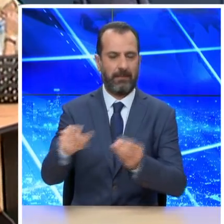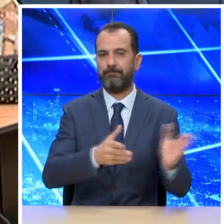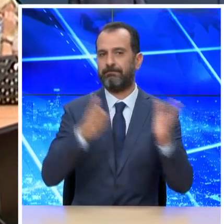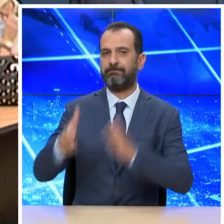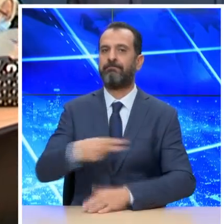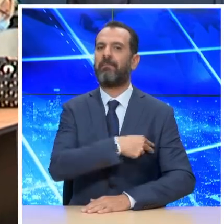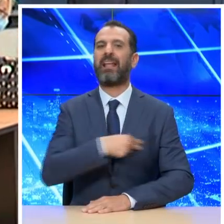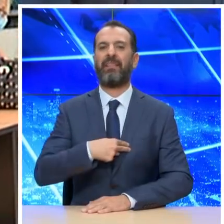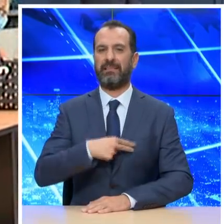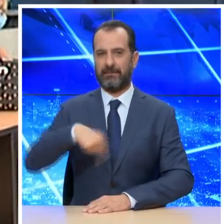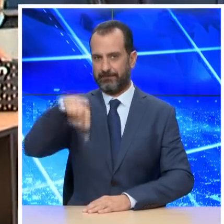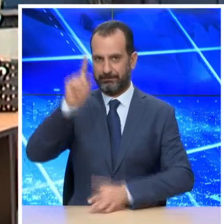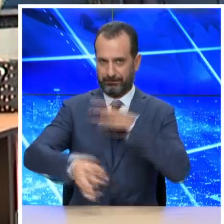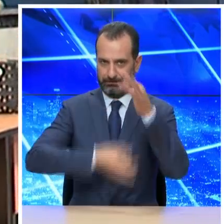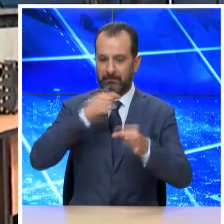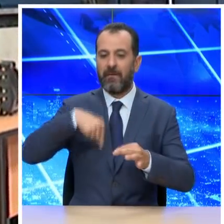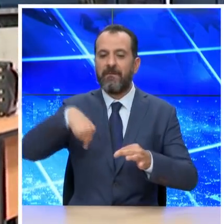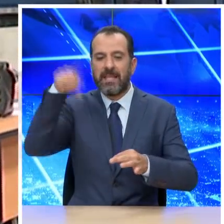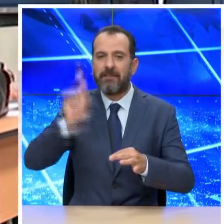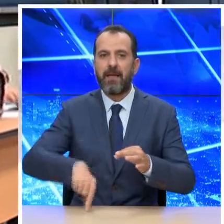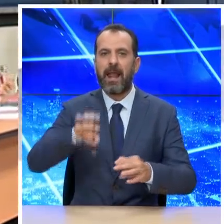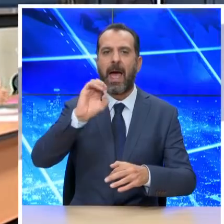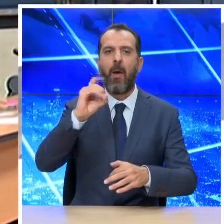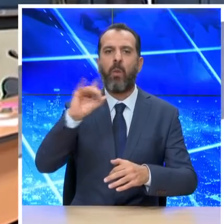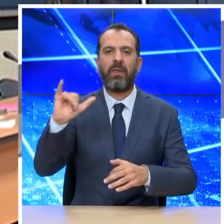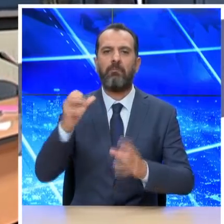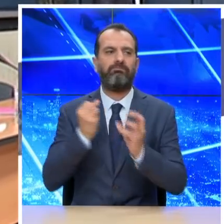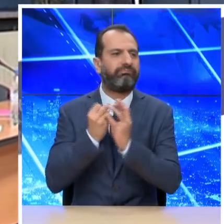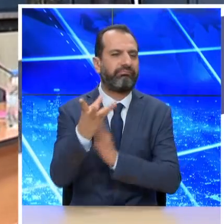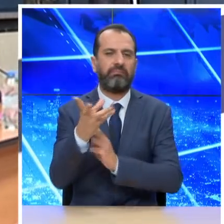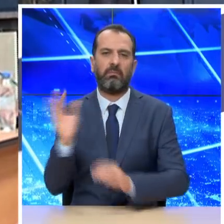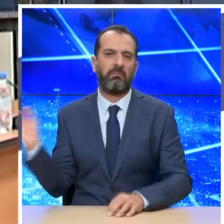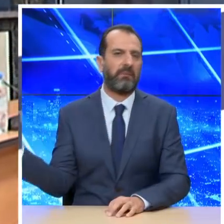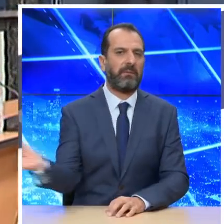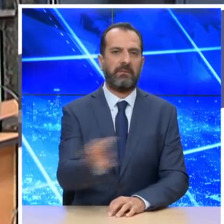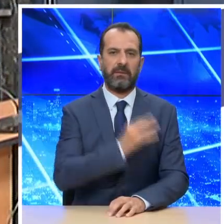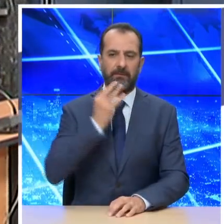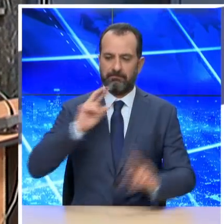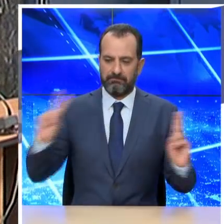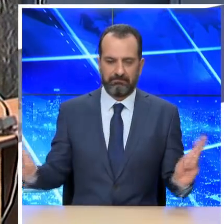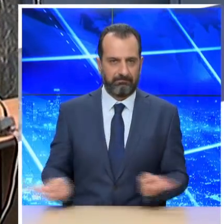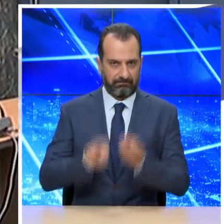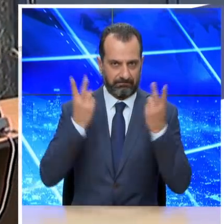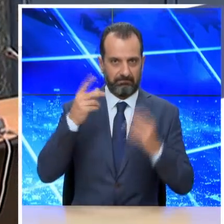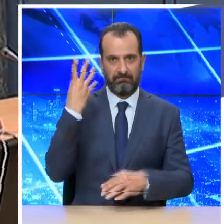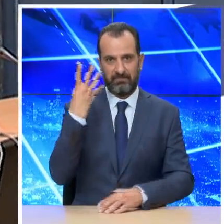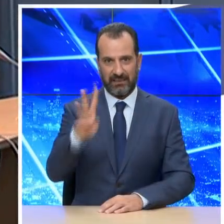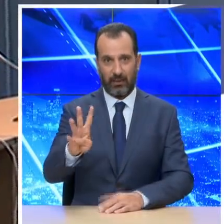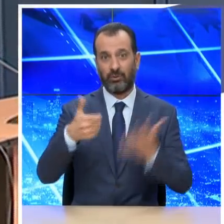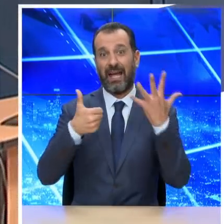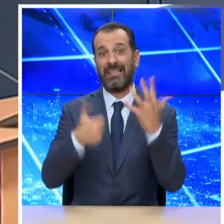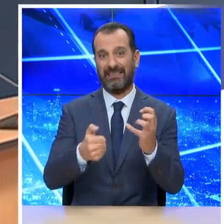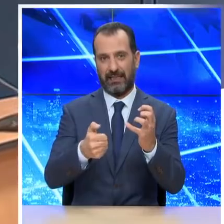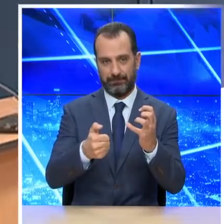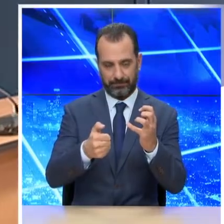Υπότιτλοι AUTHORWAVE Οι νέες διαγνώσεις της νόσου είναι 460,